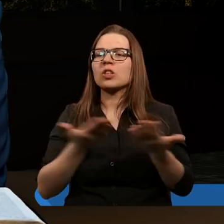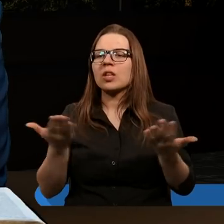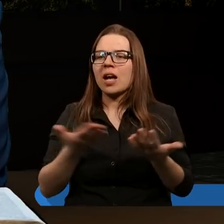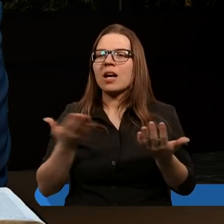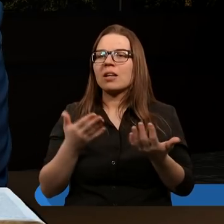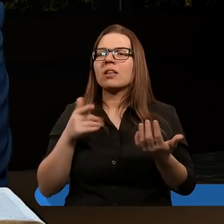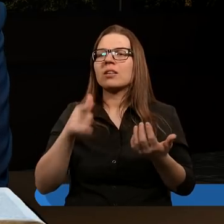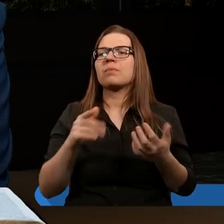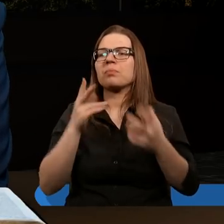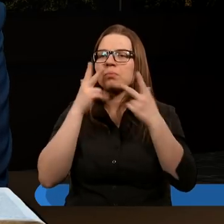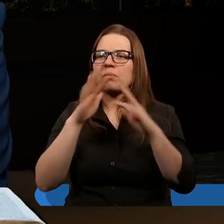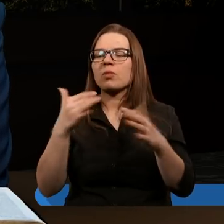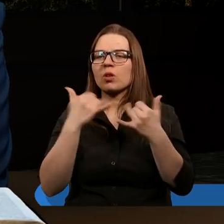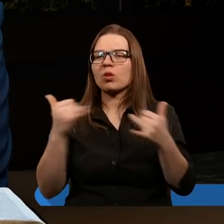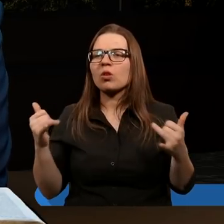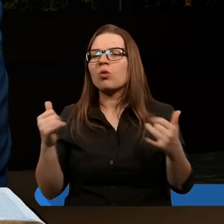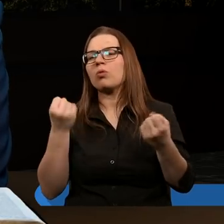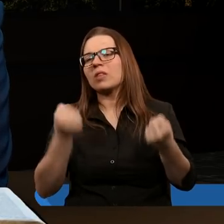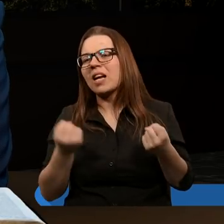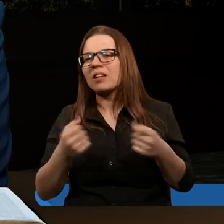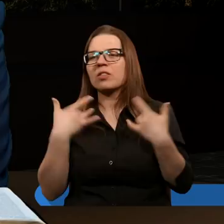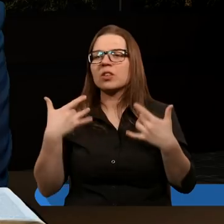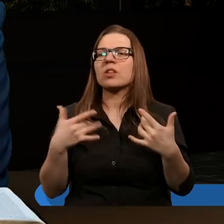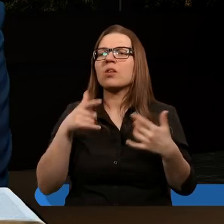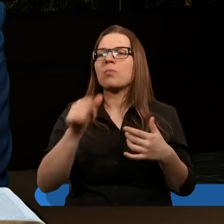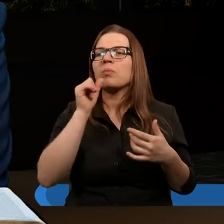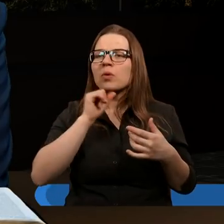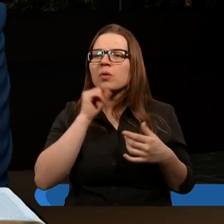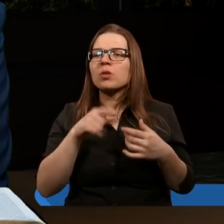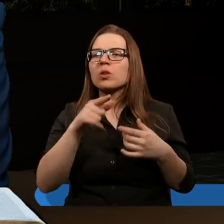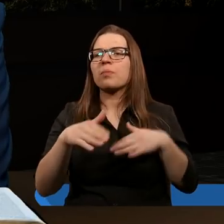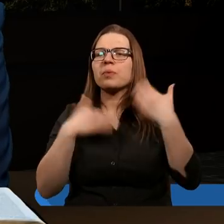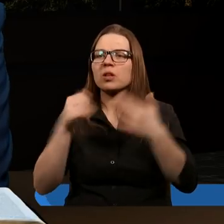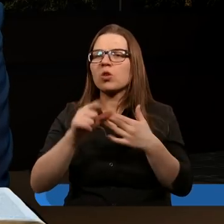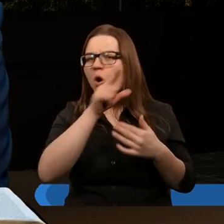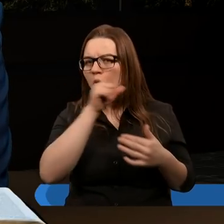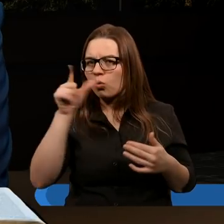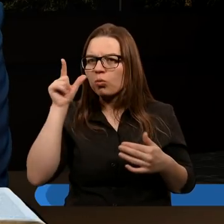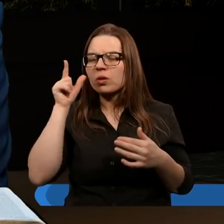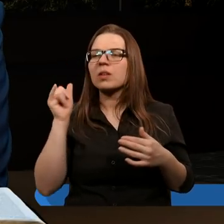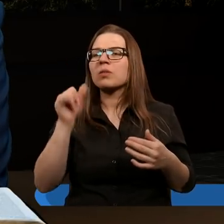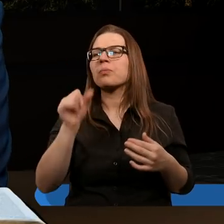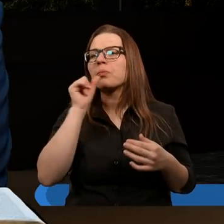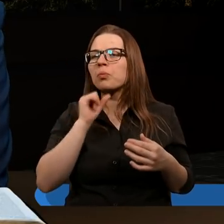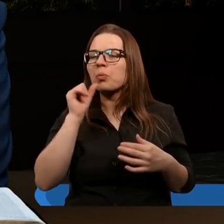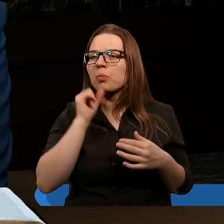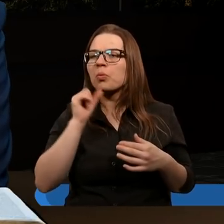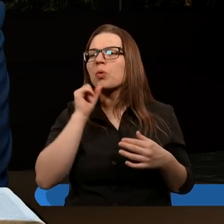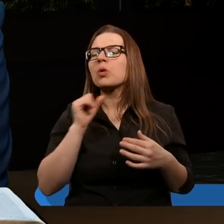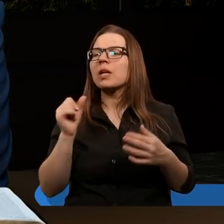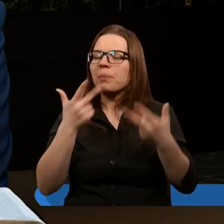gdzie pokazują się również jeźdźcy. Bóg próbuje w jakiś sposób przemówić do swojego ludu i próbuje